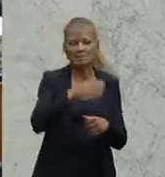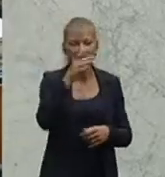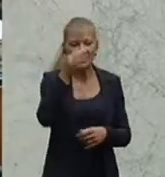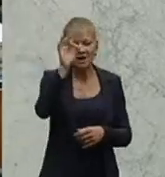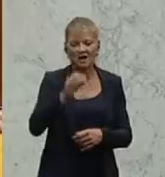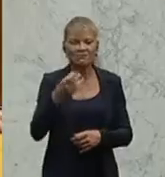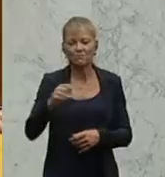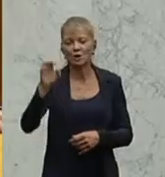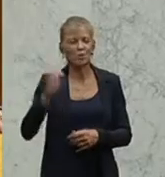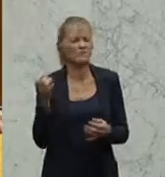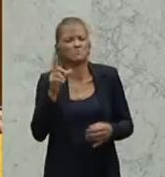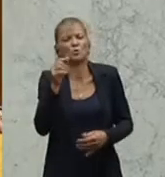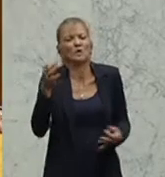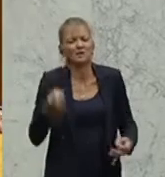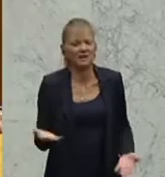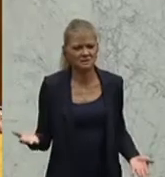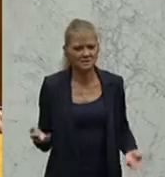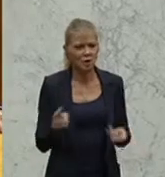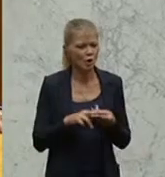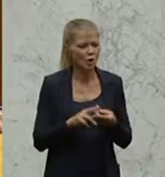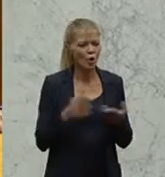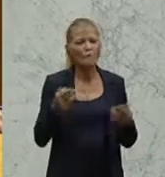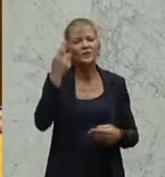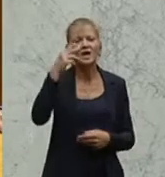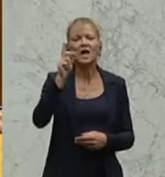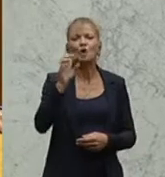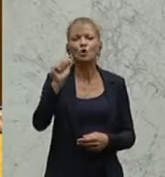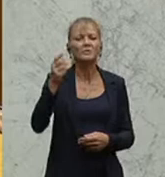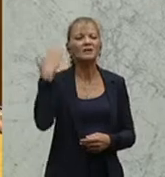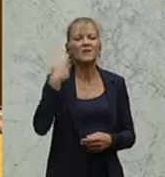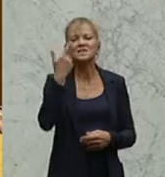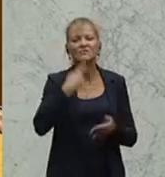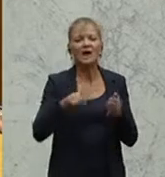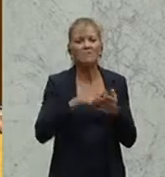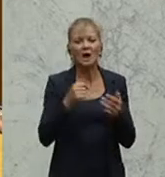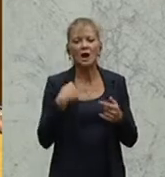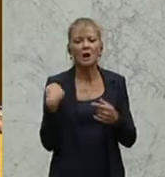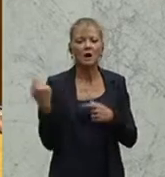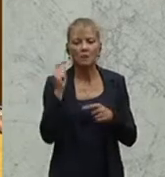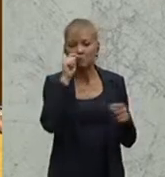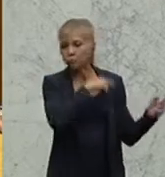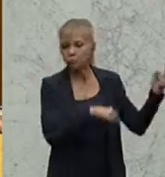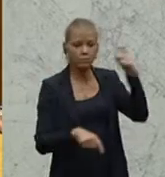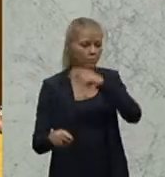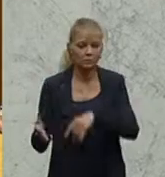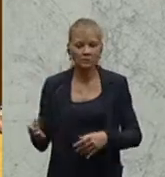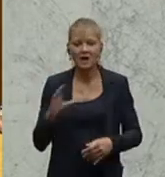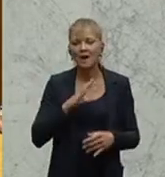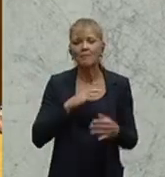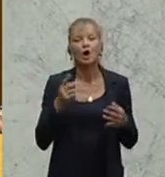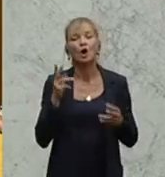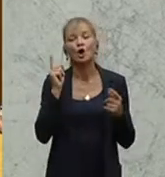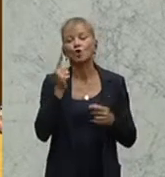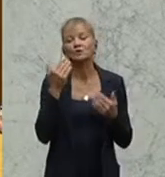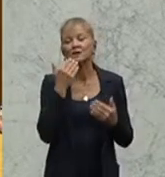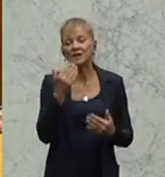sich entzogen hat im Untersuchungsausschuss, der uns zweimal an der Nase herumgeführt hat. Gott sei Dank hat jetzt das Bundesverwaltungsgericht gegen ihn eine Beugestrafe in der Höhe